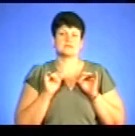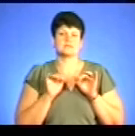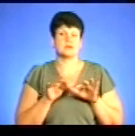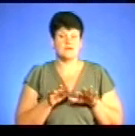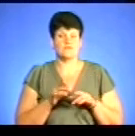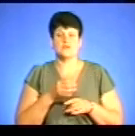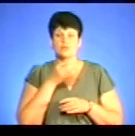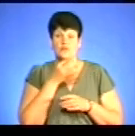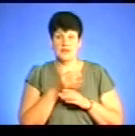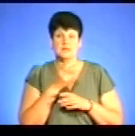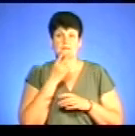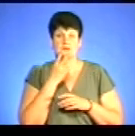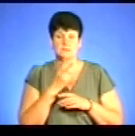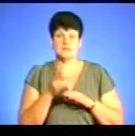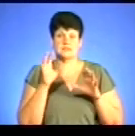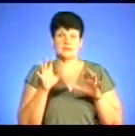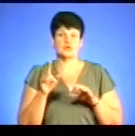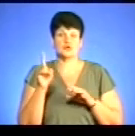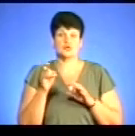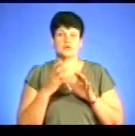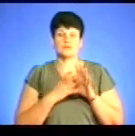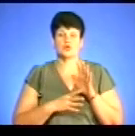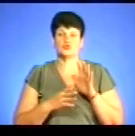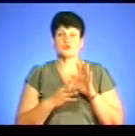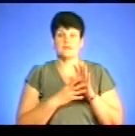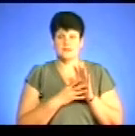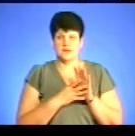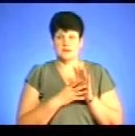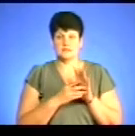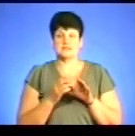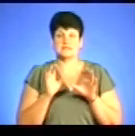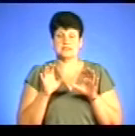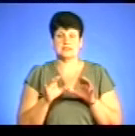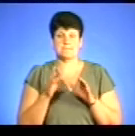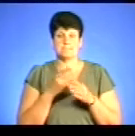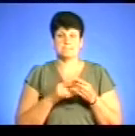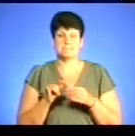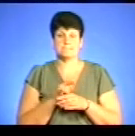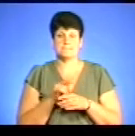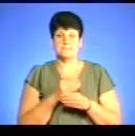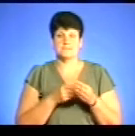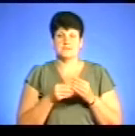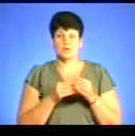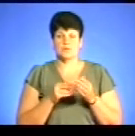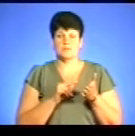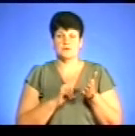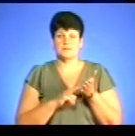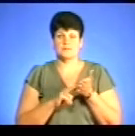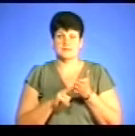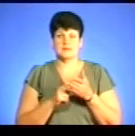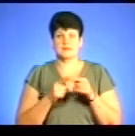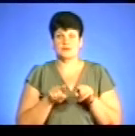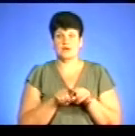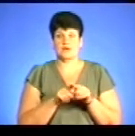Відповідальність передбачена статтею 199, це стаття підробка марок акцизного податку, яка приємнюється до підробки